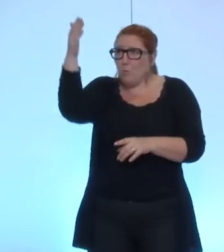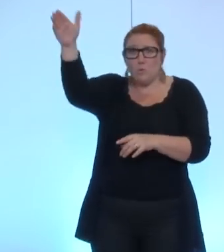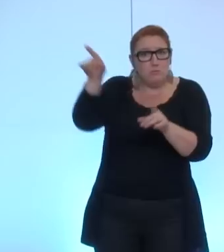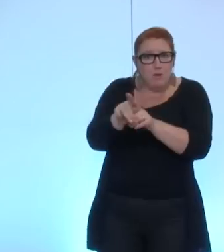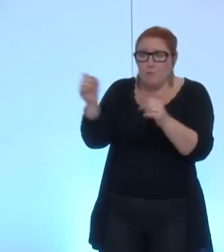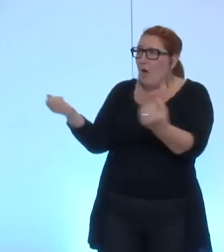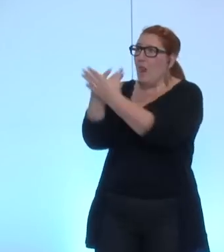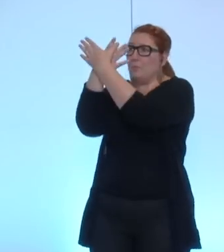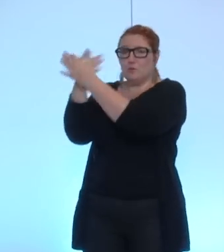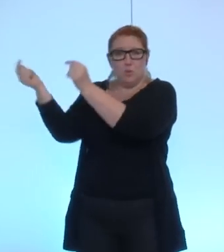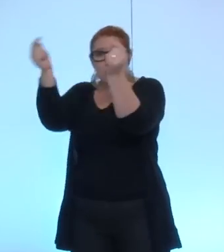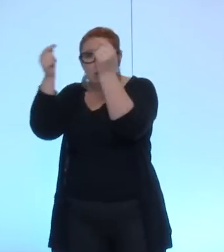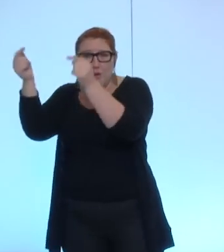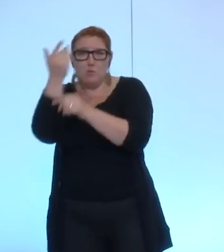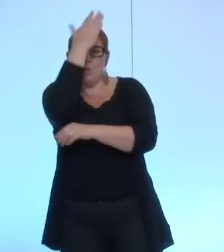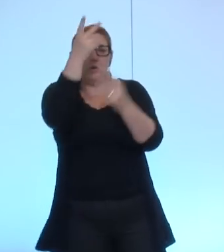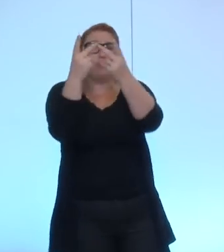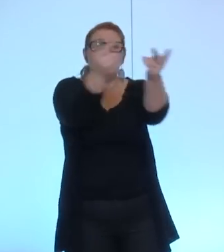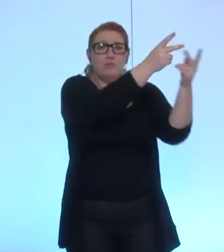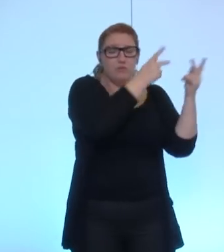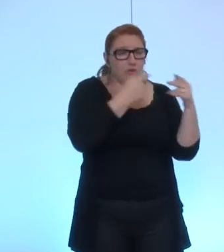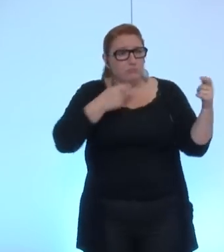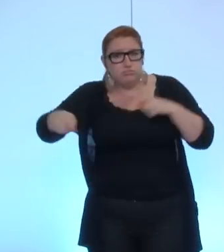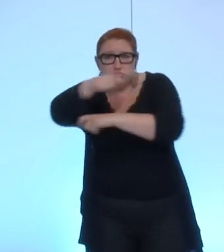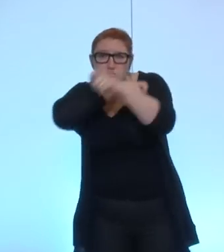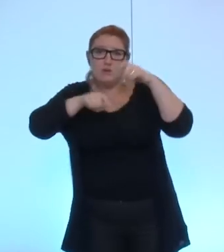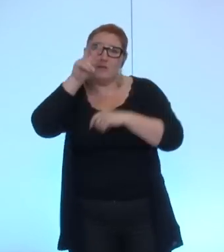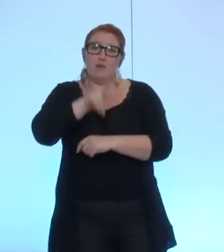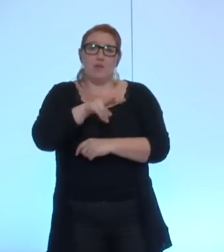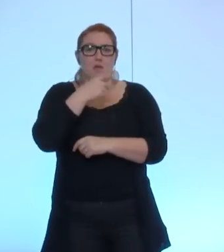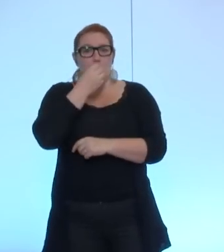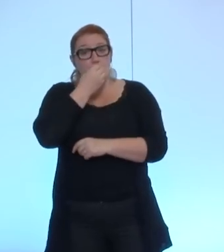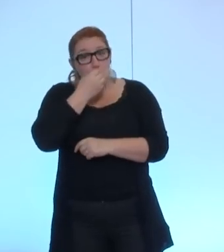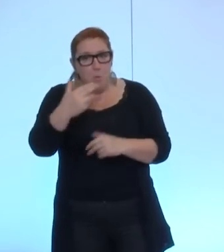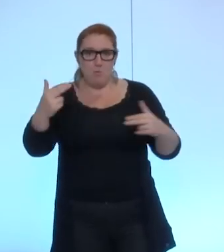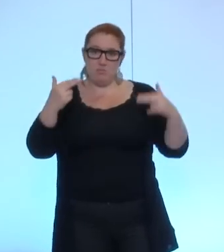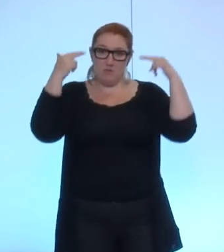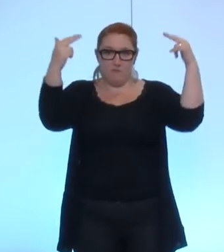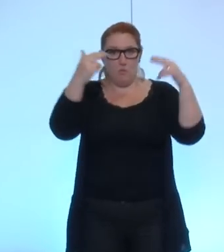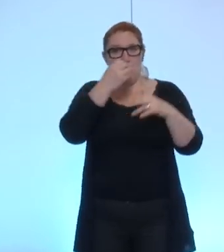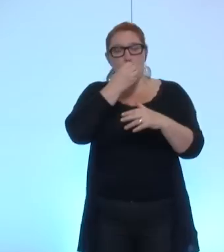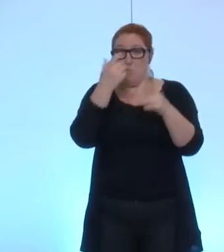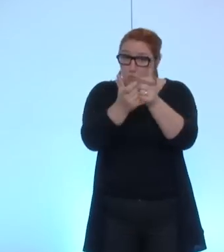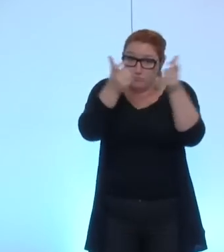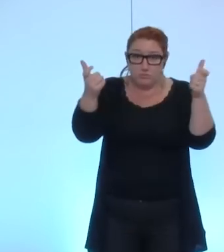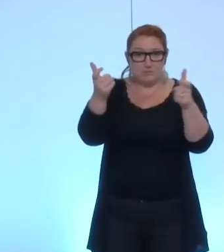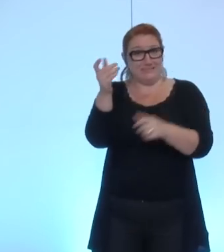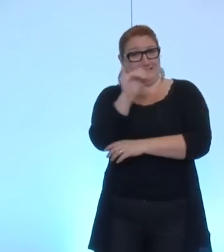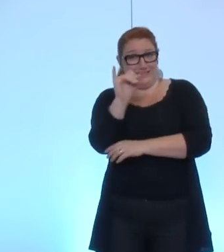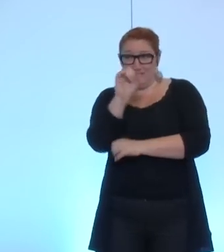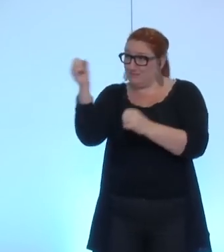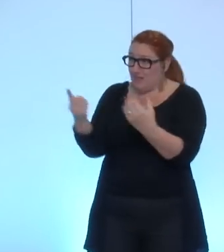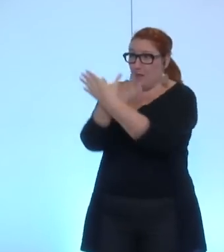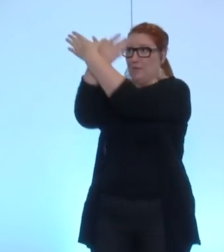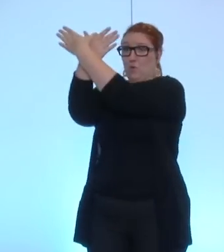métro, ont été débattues avec d'autres communes. Le bon niveau, c'est celui de la métropole. Et dans nos engagements, si